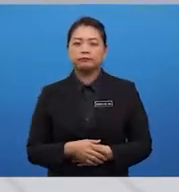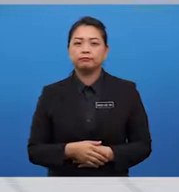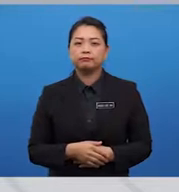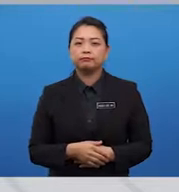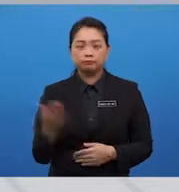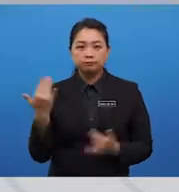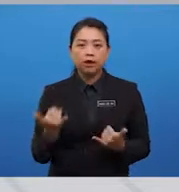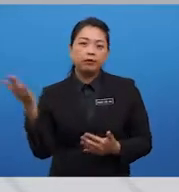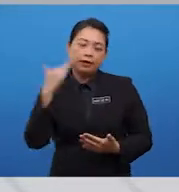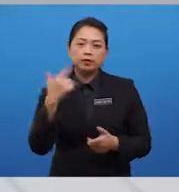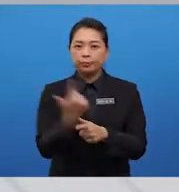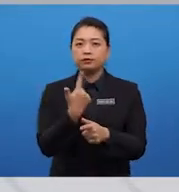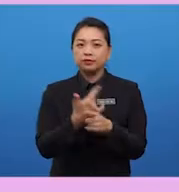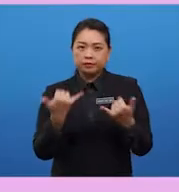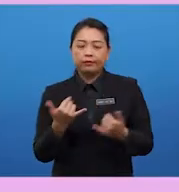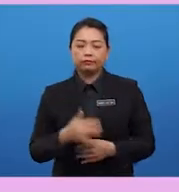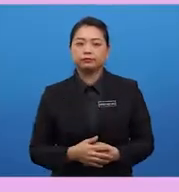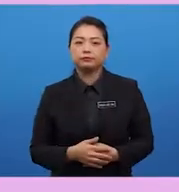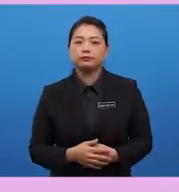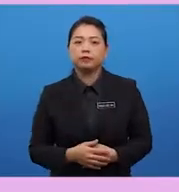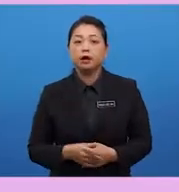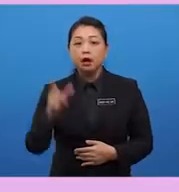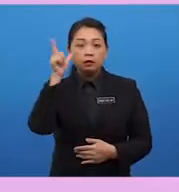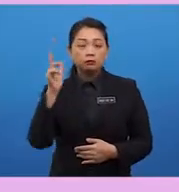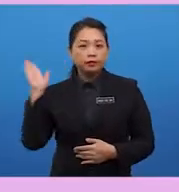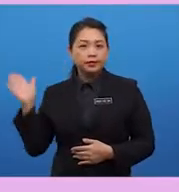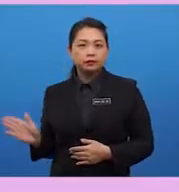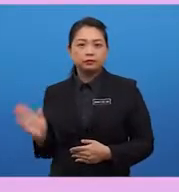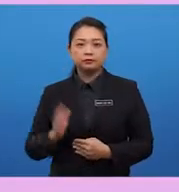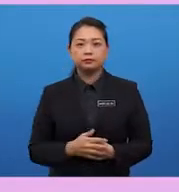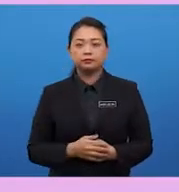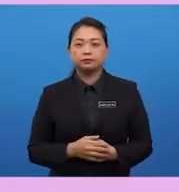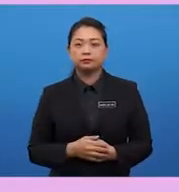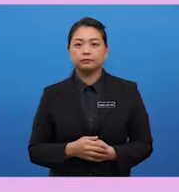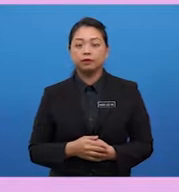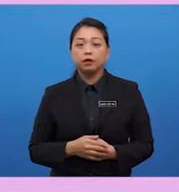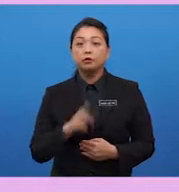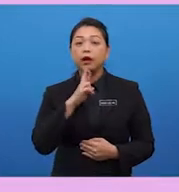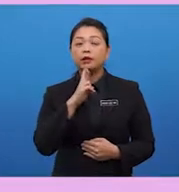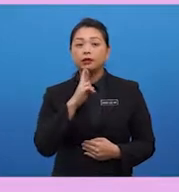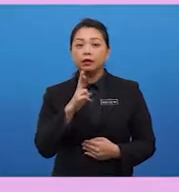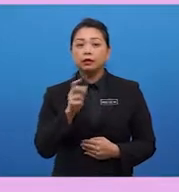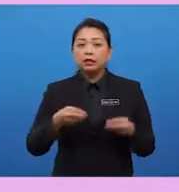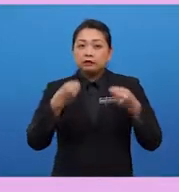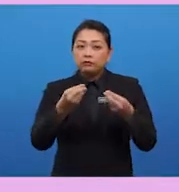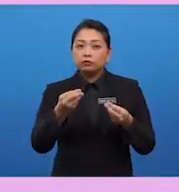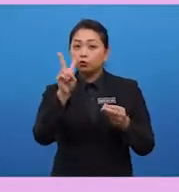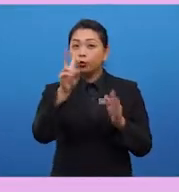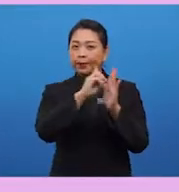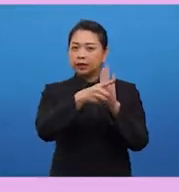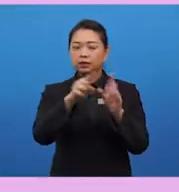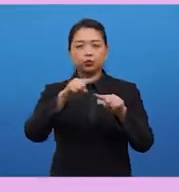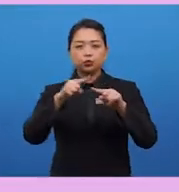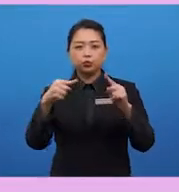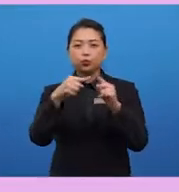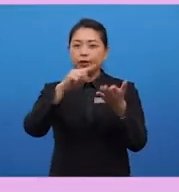let us practice Task 2 writing. Look at Visual 5. Now, you are given two minutes to read the